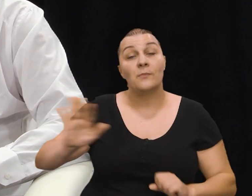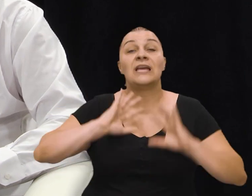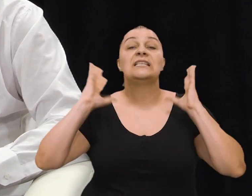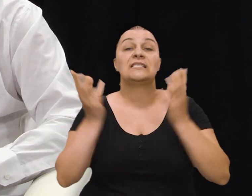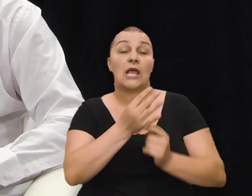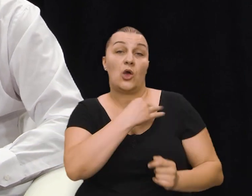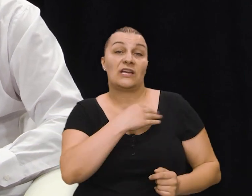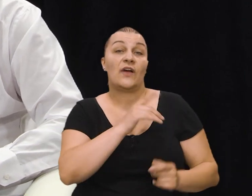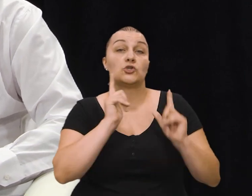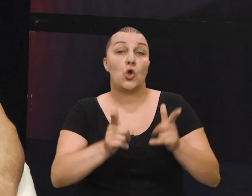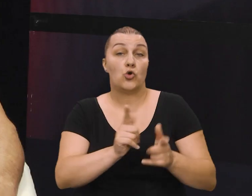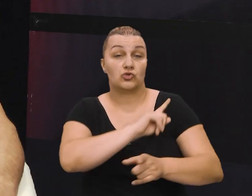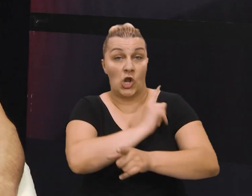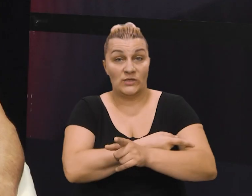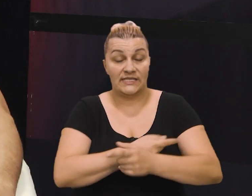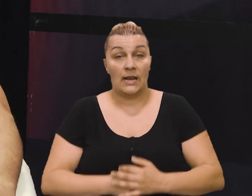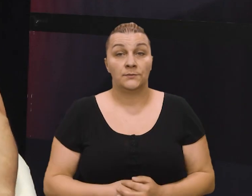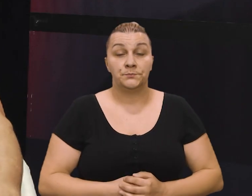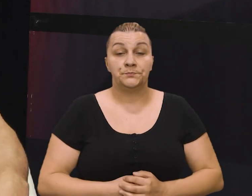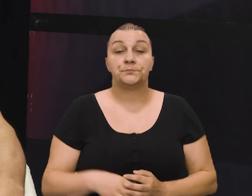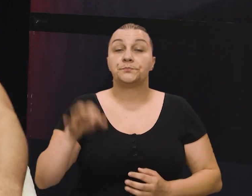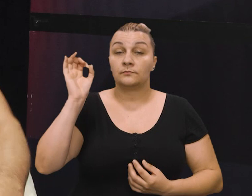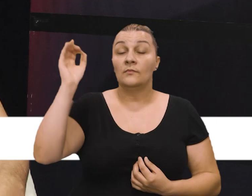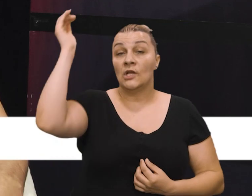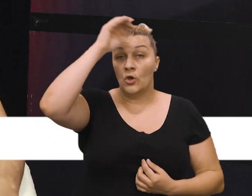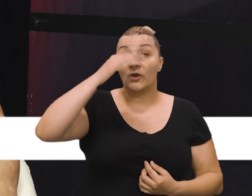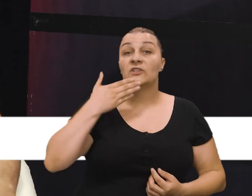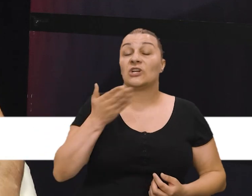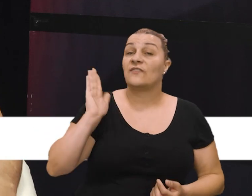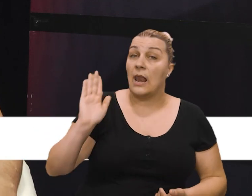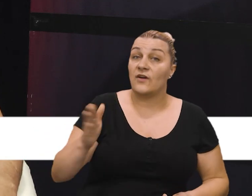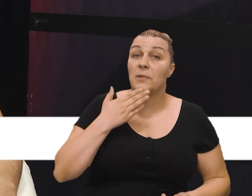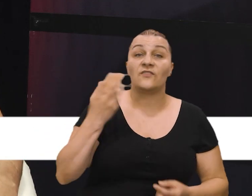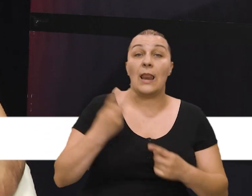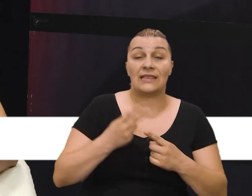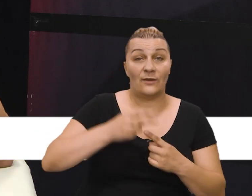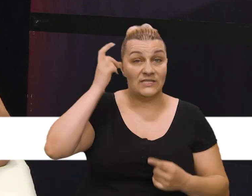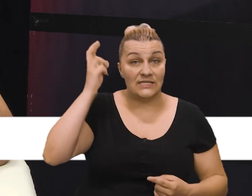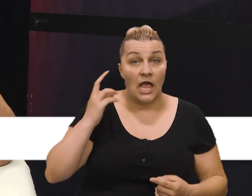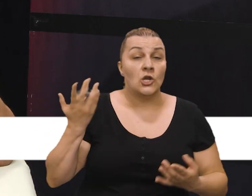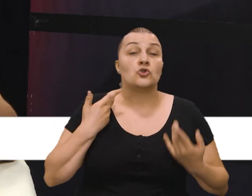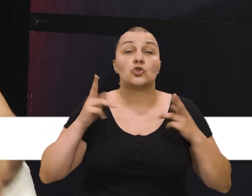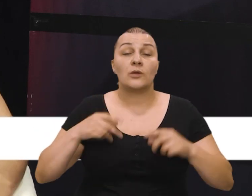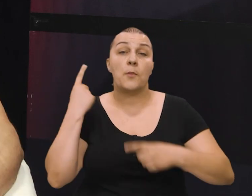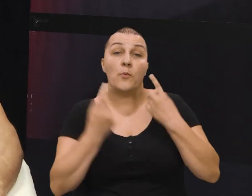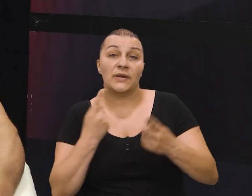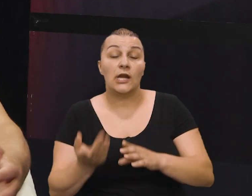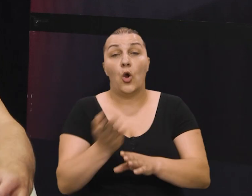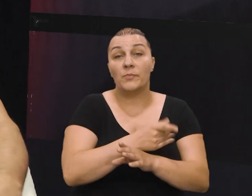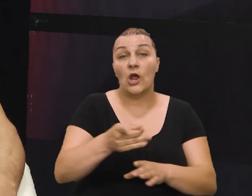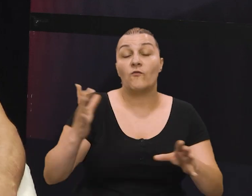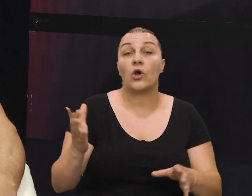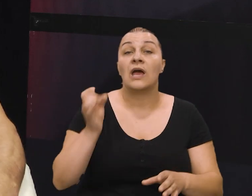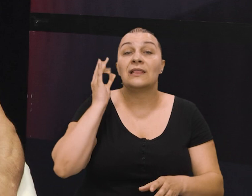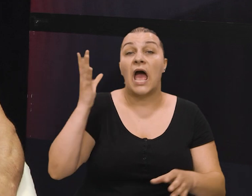i cijeloj Hrvatskoj oružajnoj sili. Dobro večer, hvala vama, hvala televiziji Jadran. Što imamo prigodu u